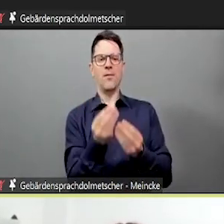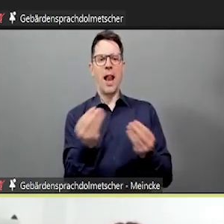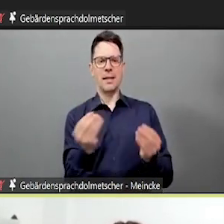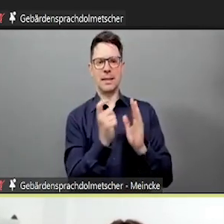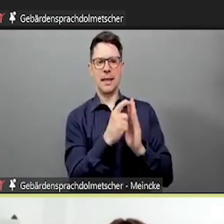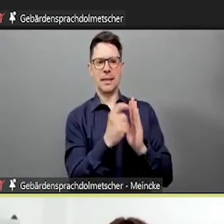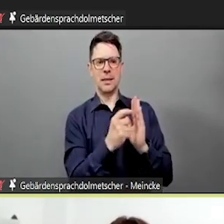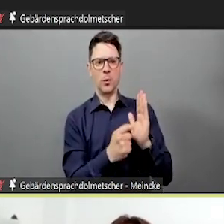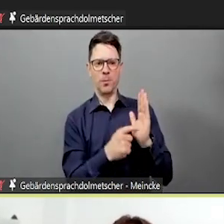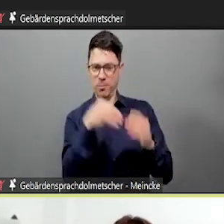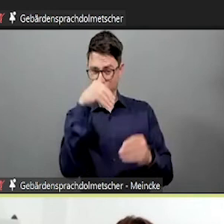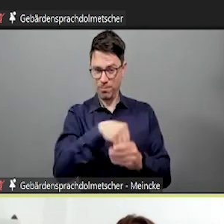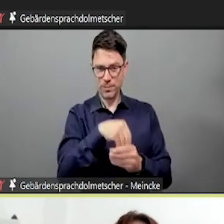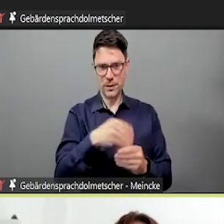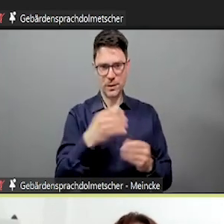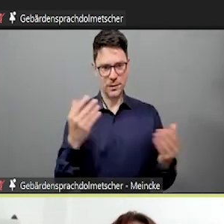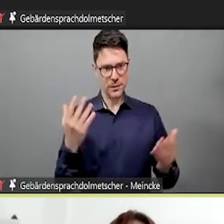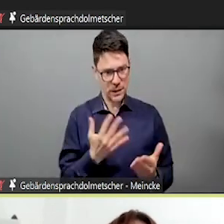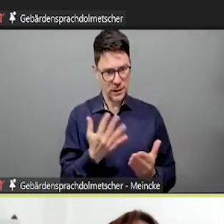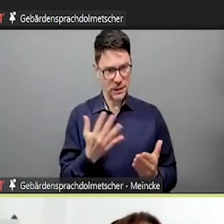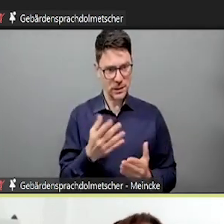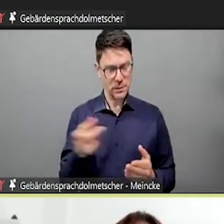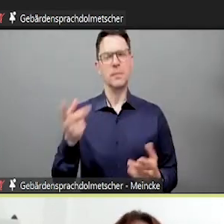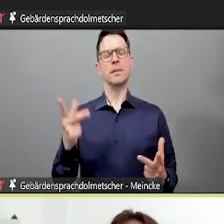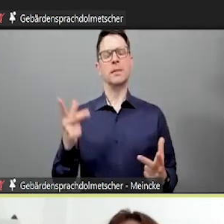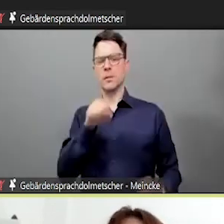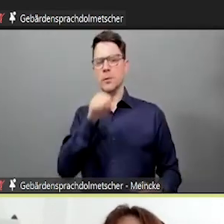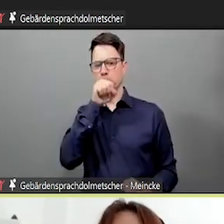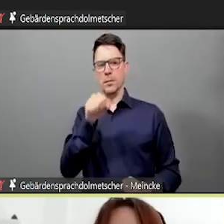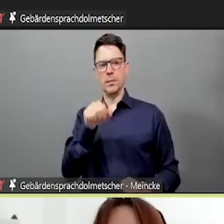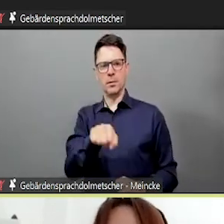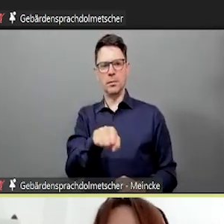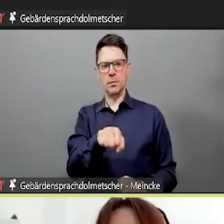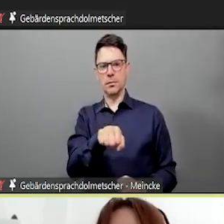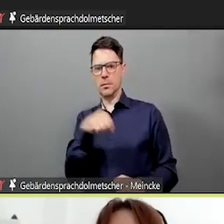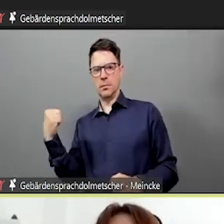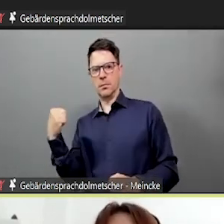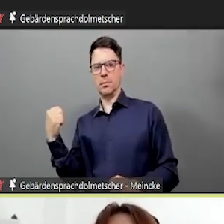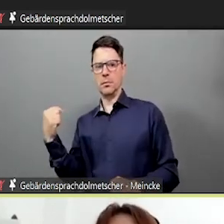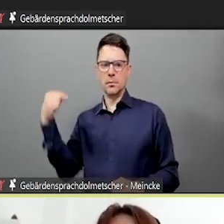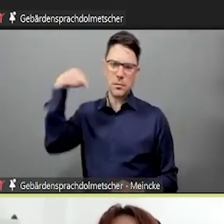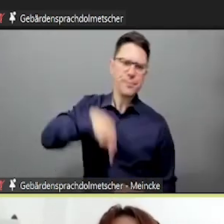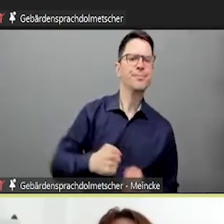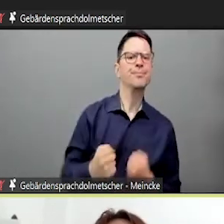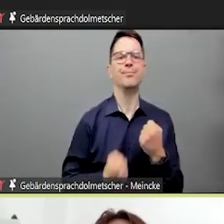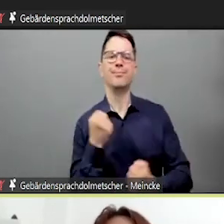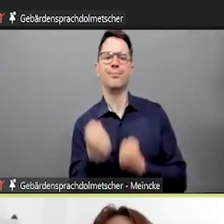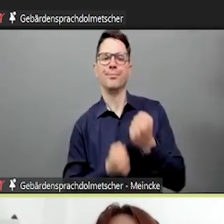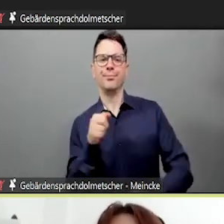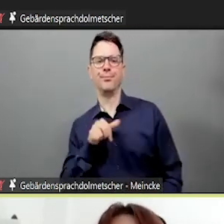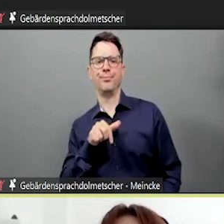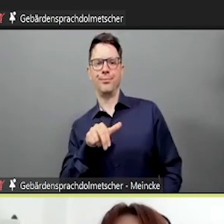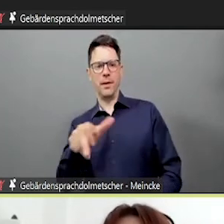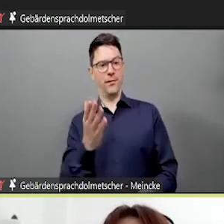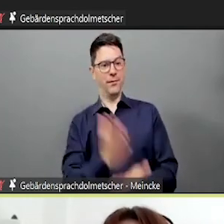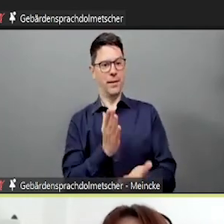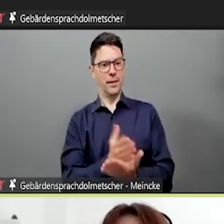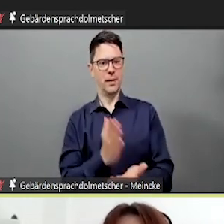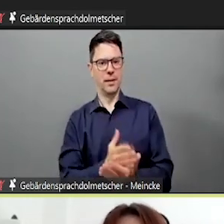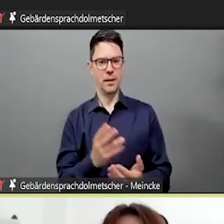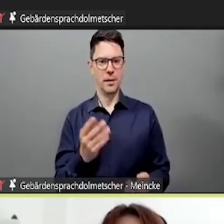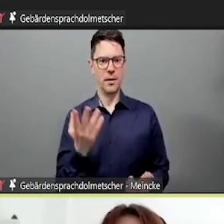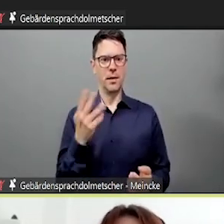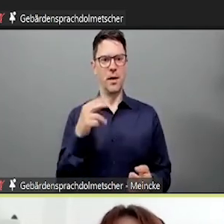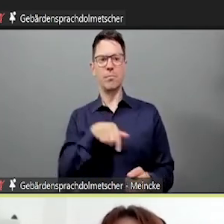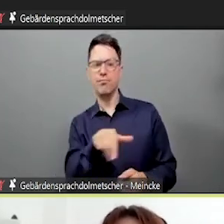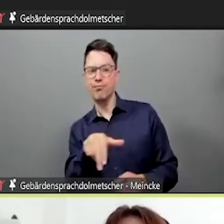Wie gesagt, wir probieren es jetzt nicht aus in einem kleineren Seminar oder mehr Zeit, hätte ich es mal gesagt, dass sie sich da mal eintragen können. Ich meine, sie können es jetzt trotzdem gerne machen,